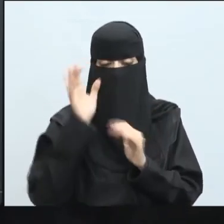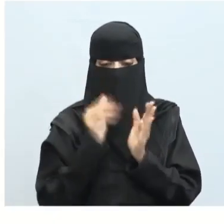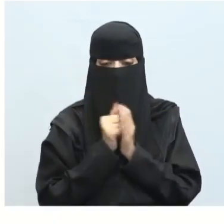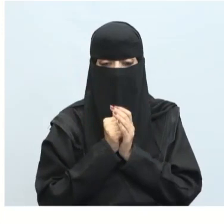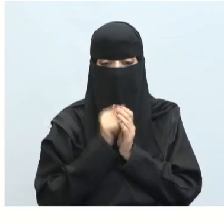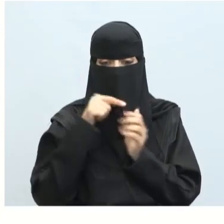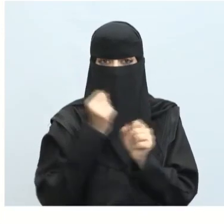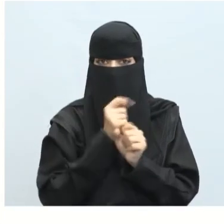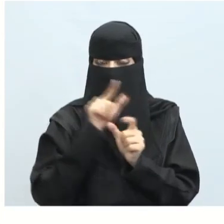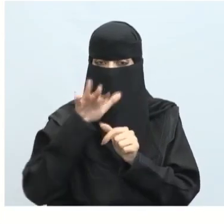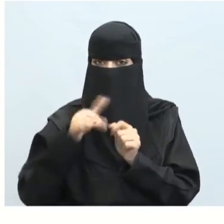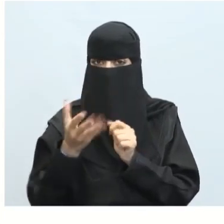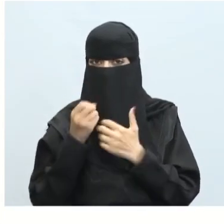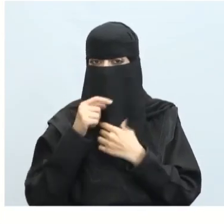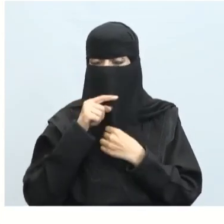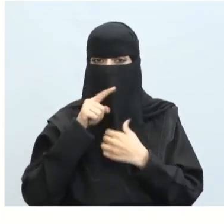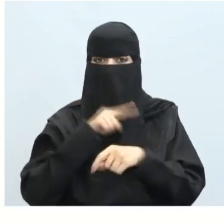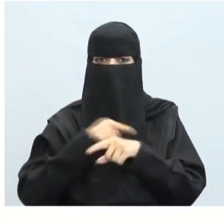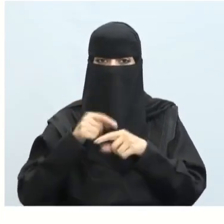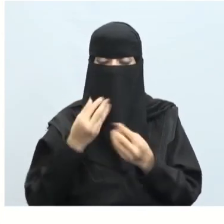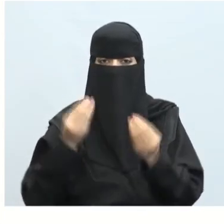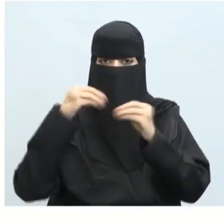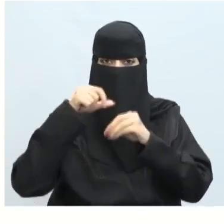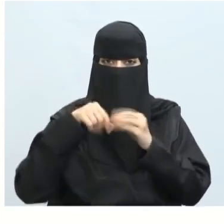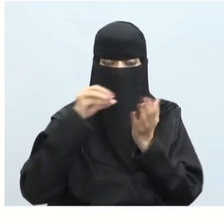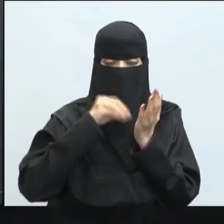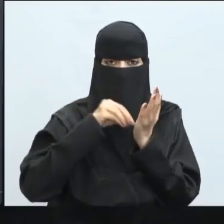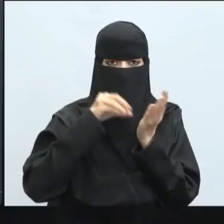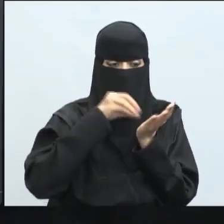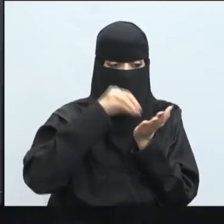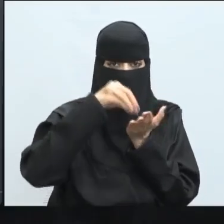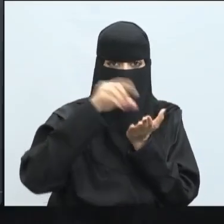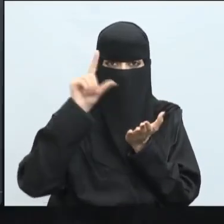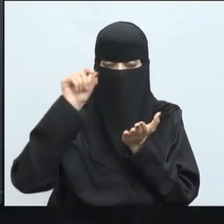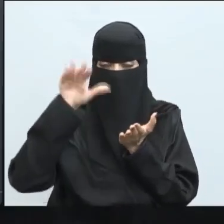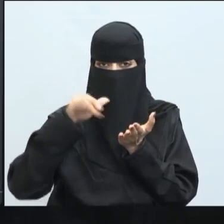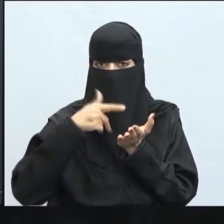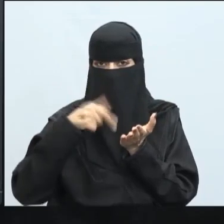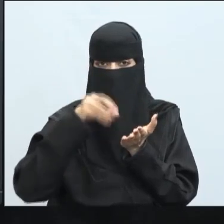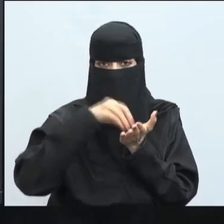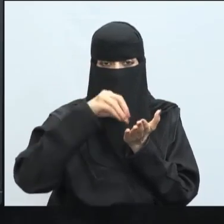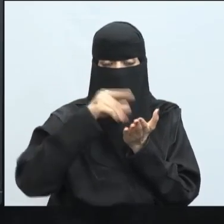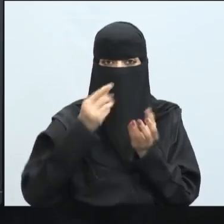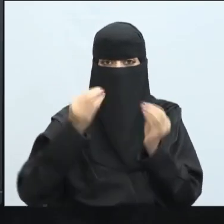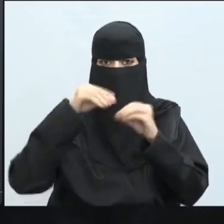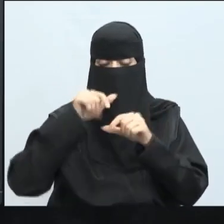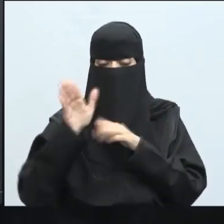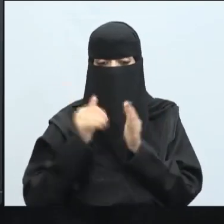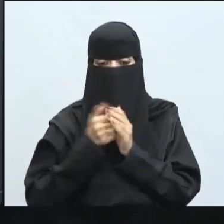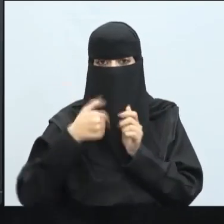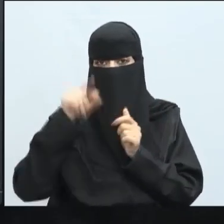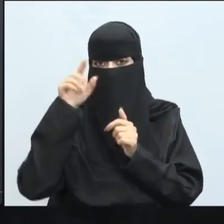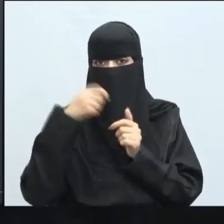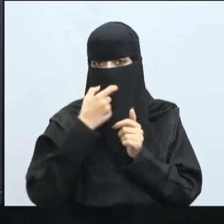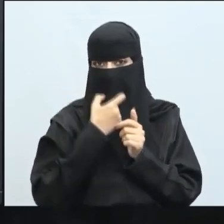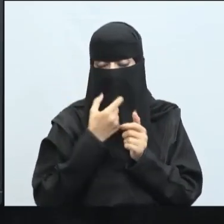فتطبيقنا هنا يحتاج إلى إضافة معلمين لكل مدينة لدي مدينتين وكل مدينة سأضيف لها معلمين في مدينة